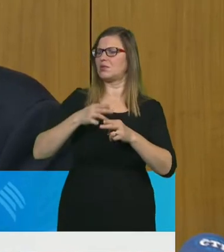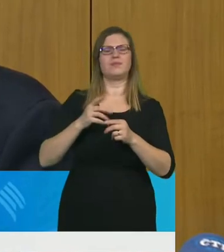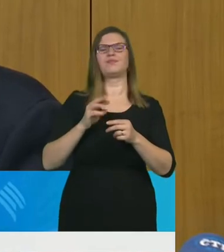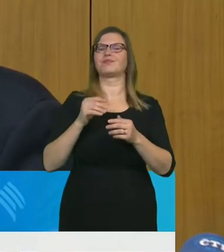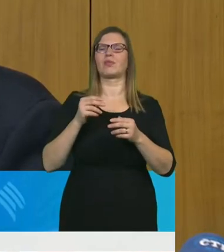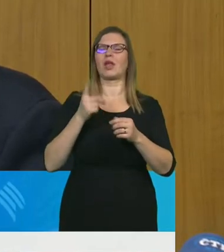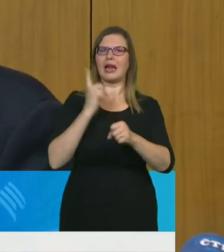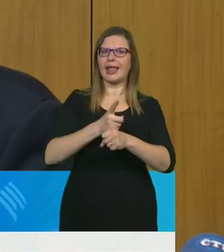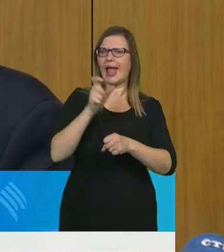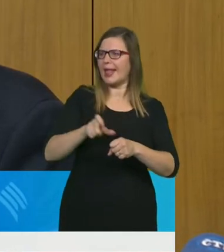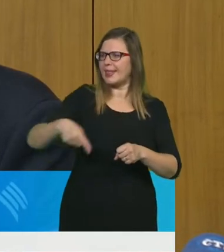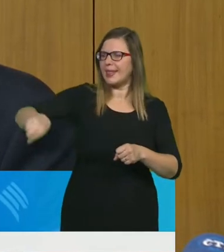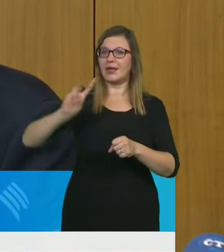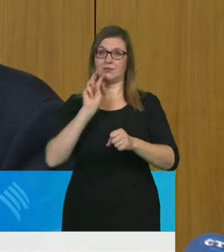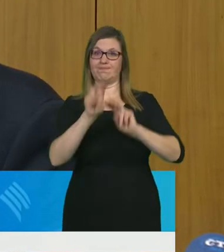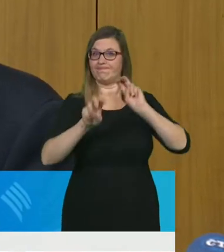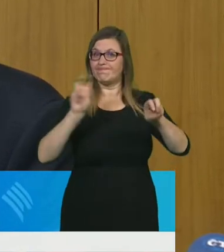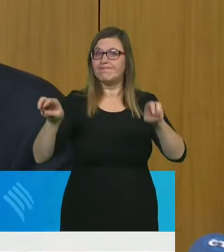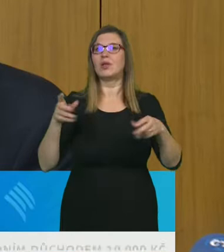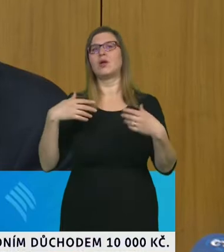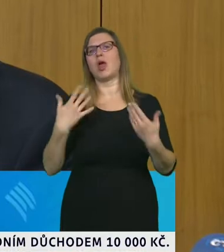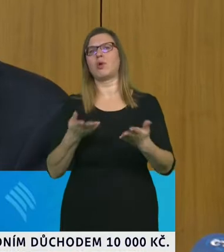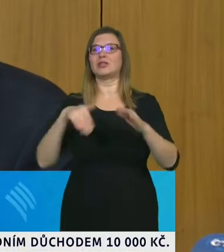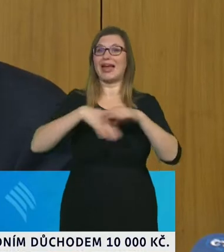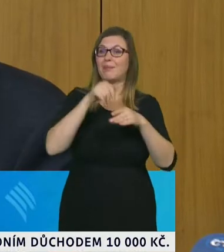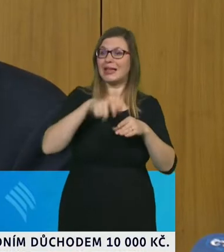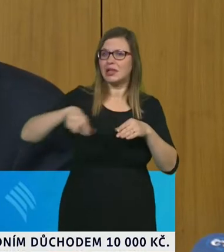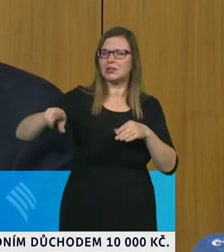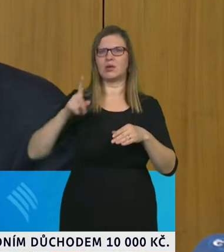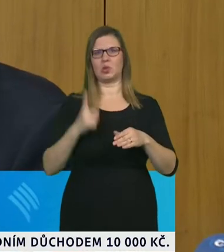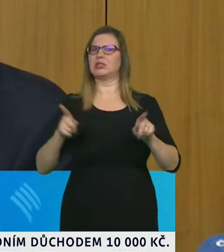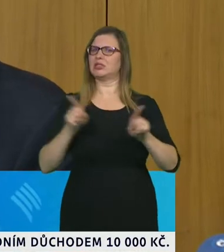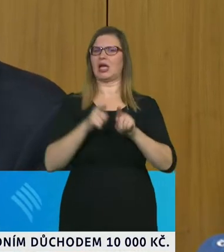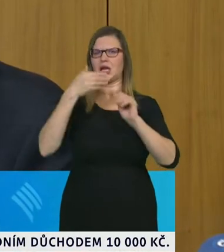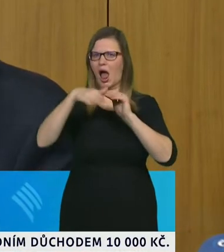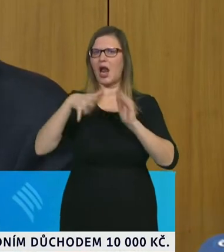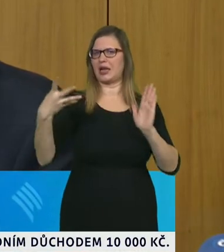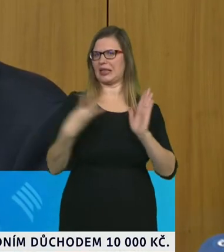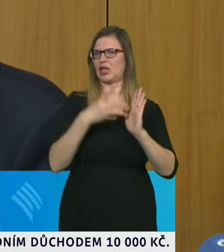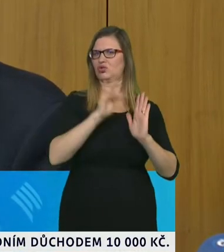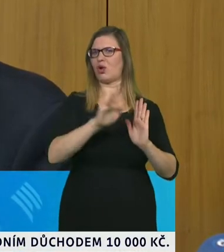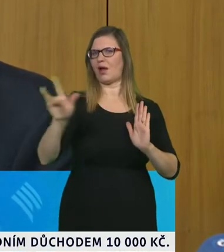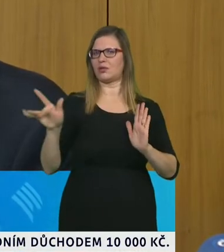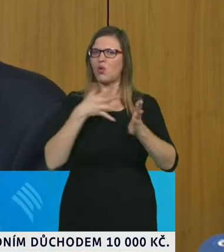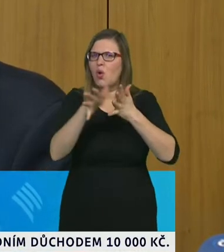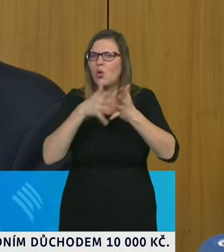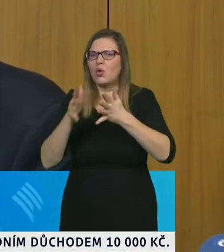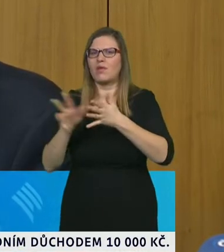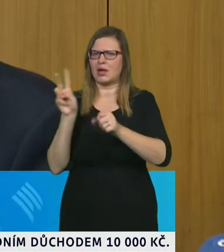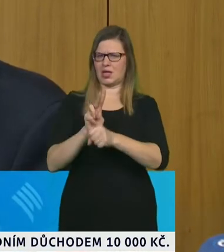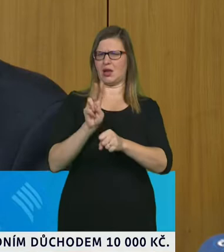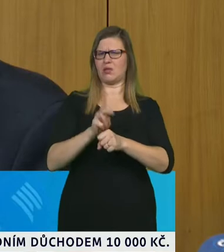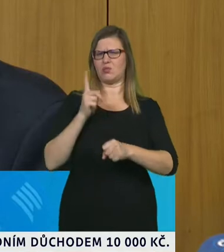zaměstnanců udrž a návštěv, pochopitelně to je nesmírně podstatné, zejména v době